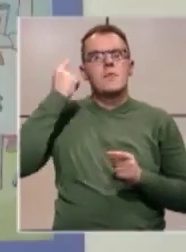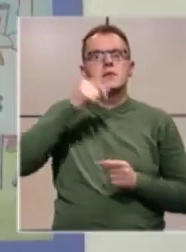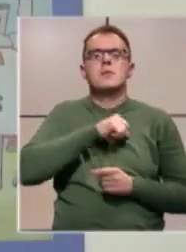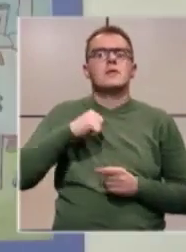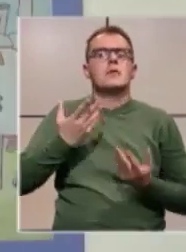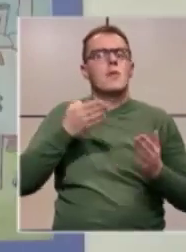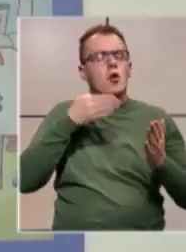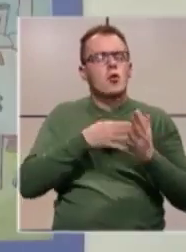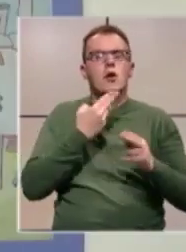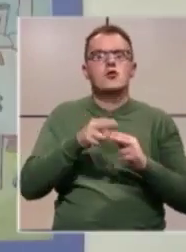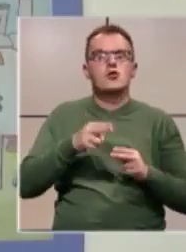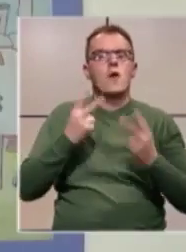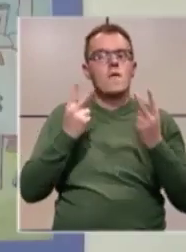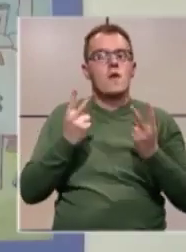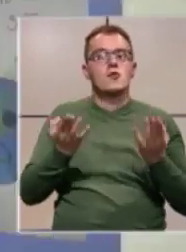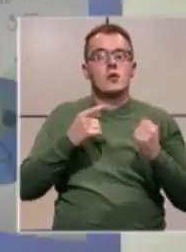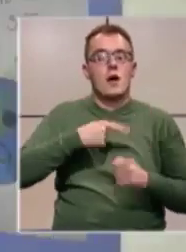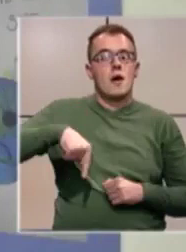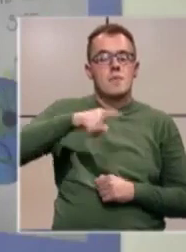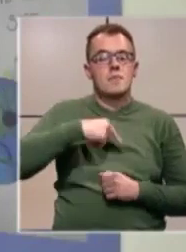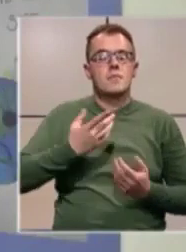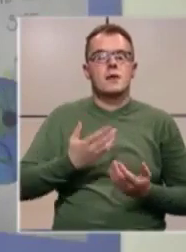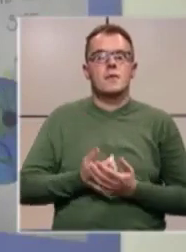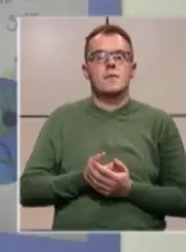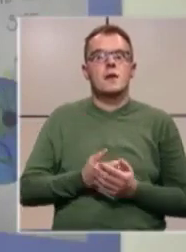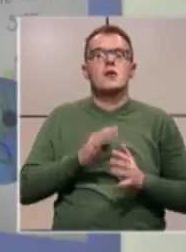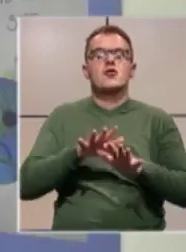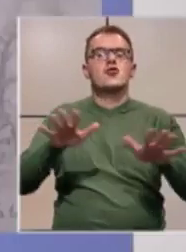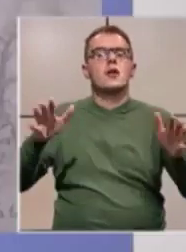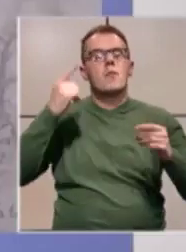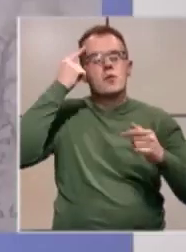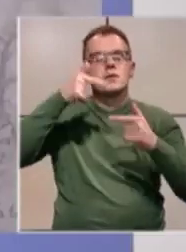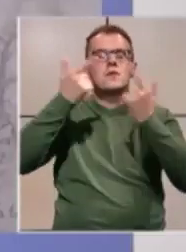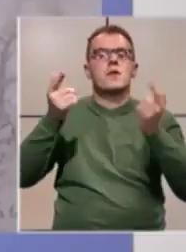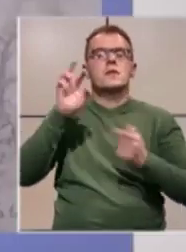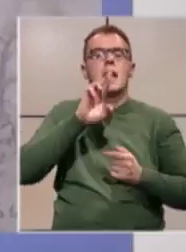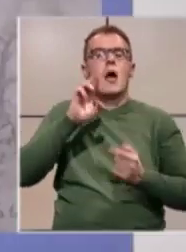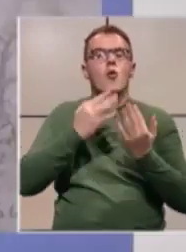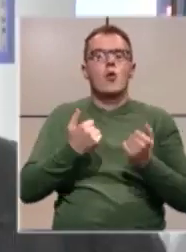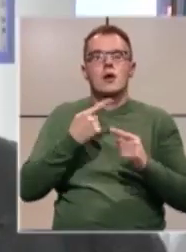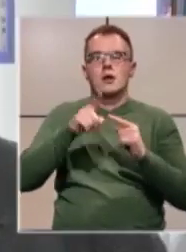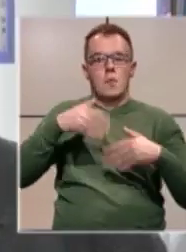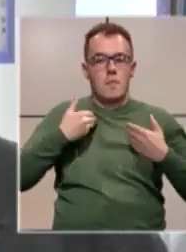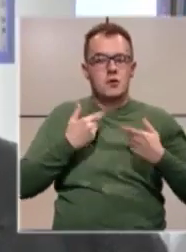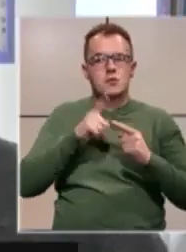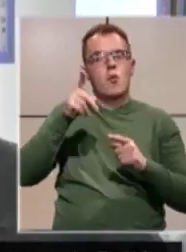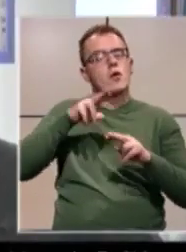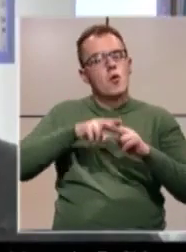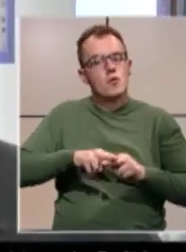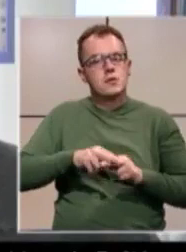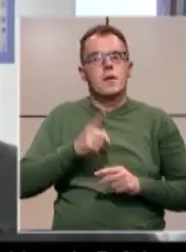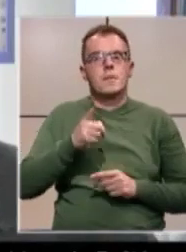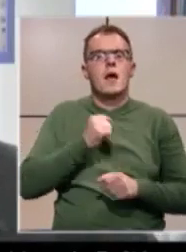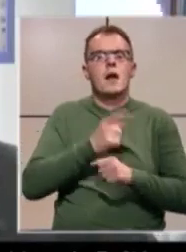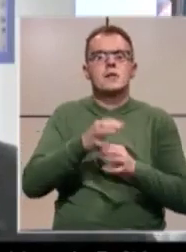konkretno čišćenje. Vrlo je bitno da mi širimo svijest o ekologiji kod mlađih jer oni ostaju. Dakle, radi se o